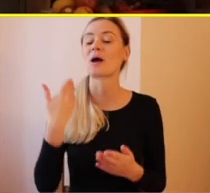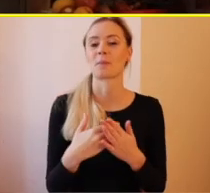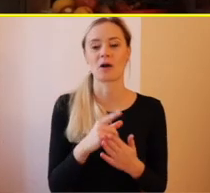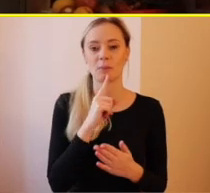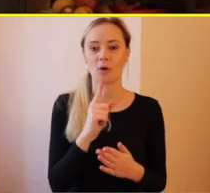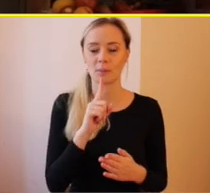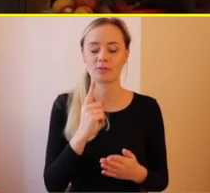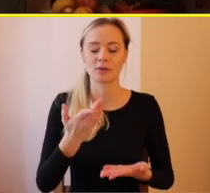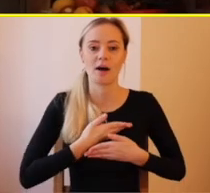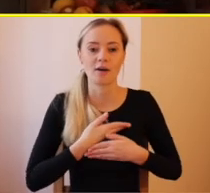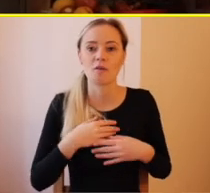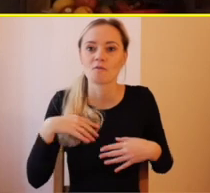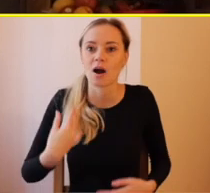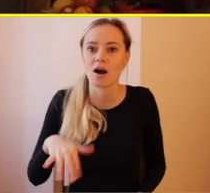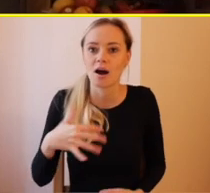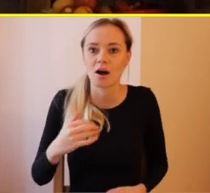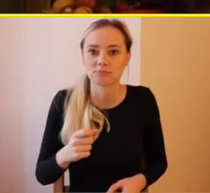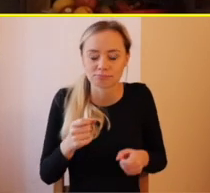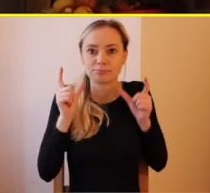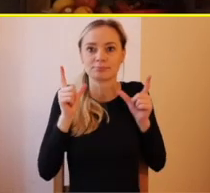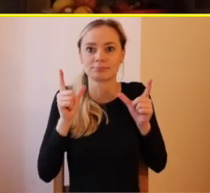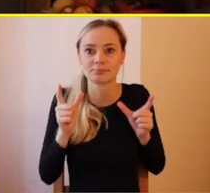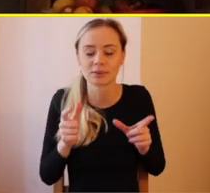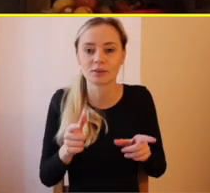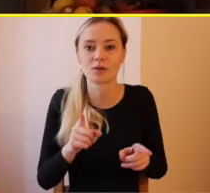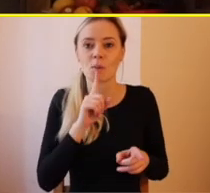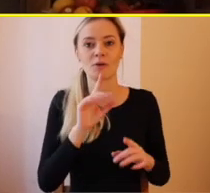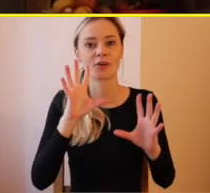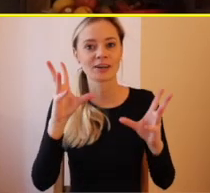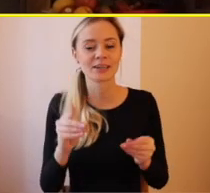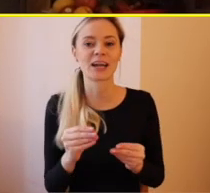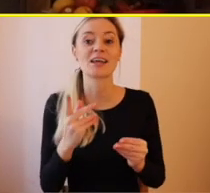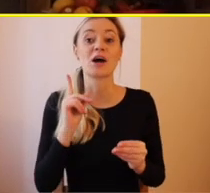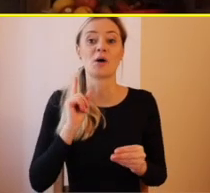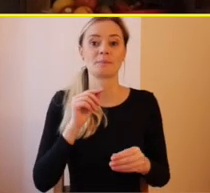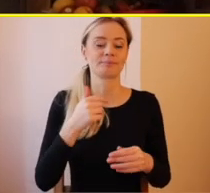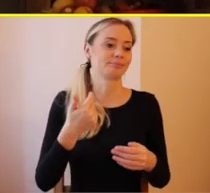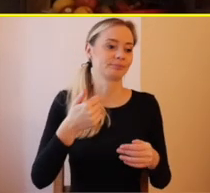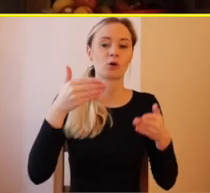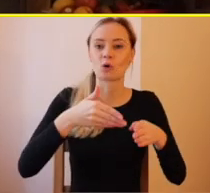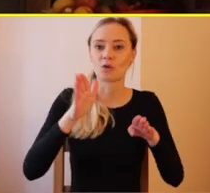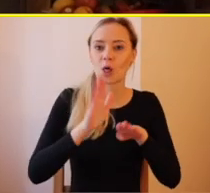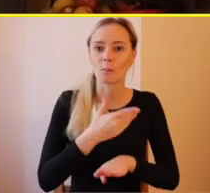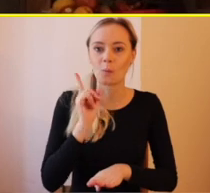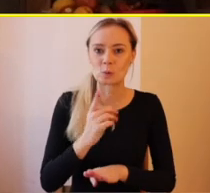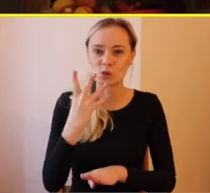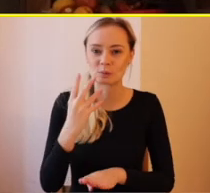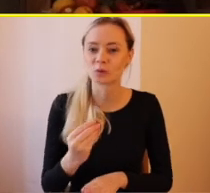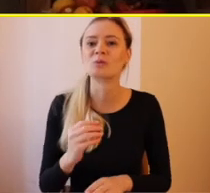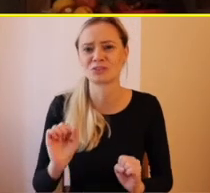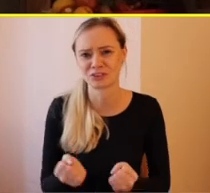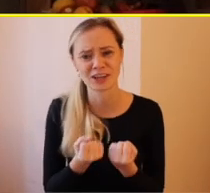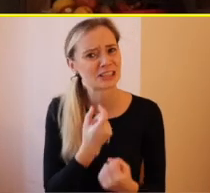mi veľmi učarovalo. Až natolko, že veľmi ťažko sa mi odchádzalo z